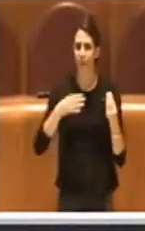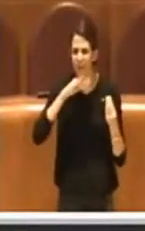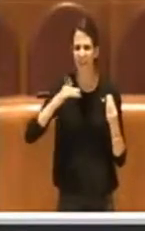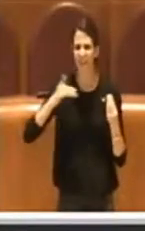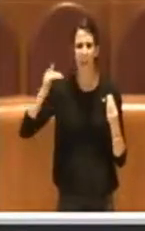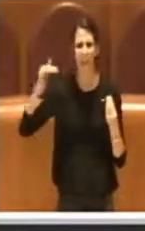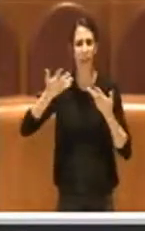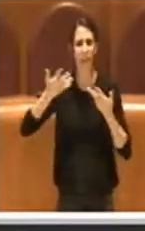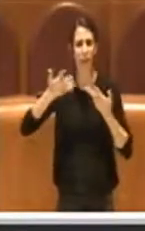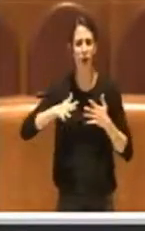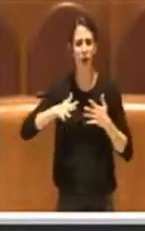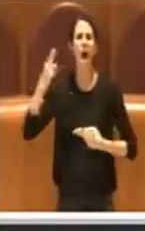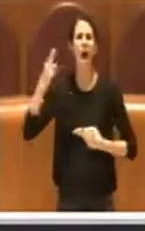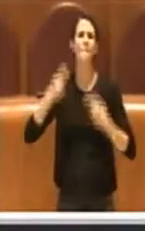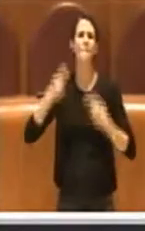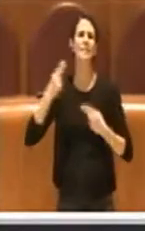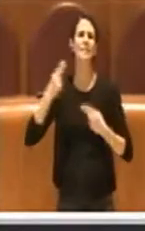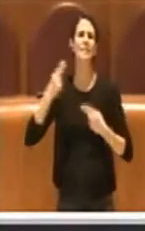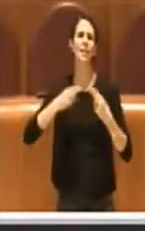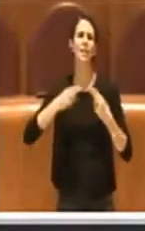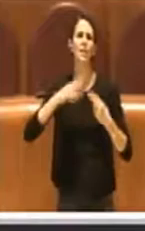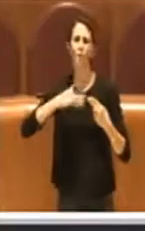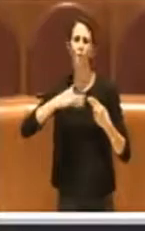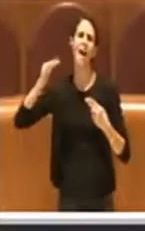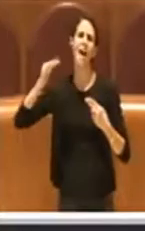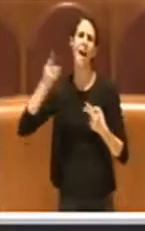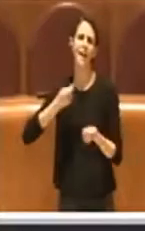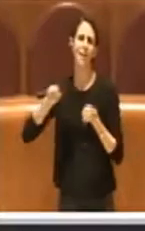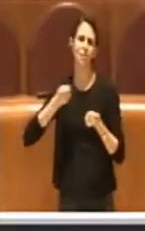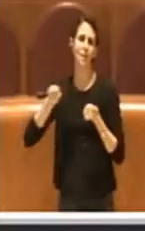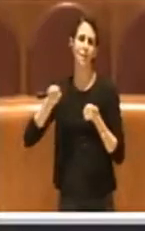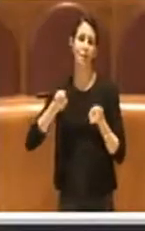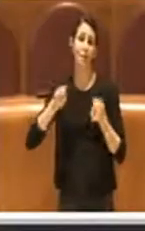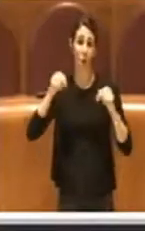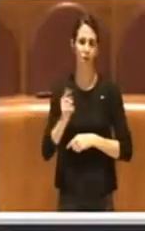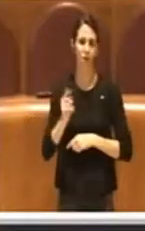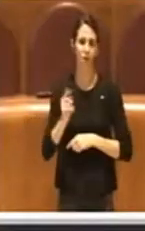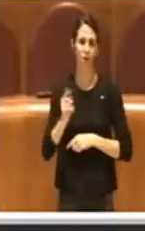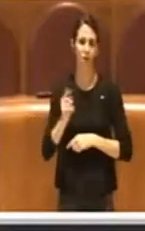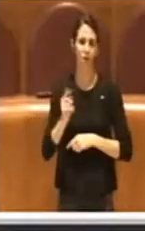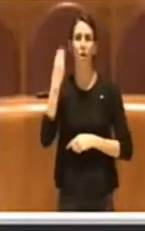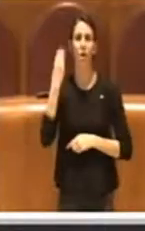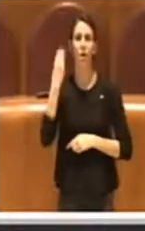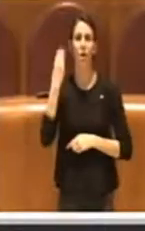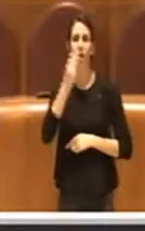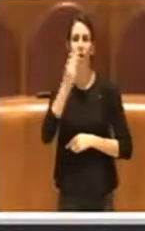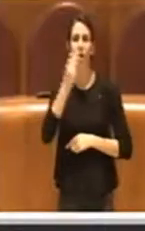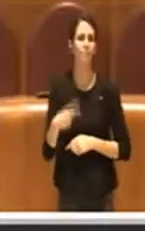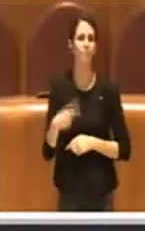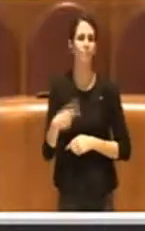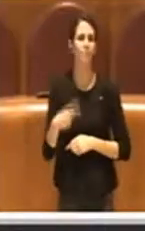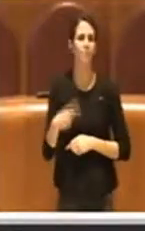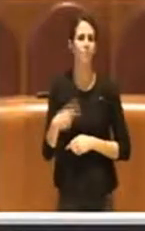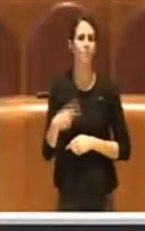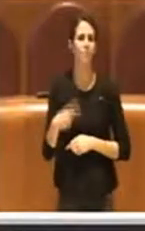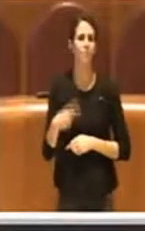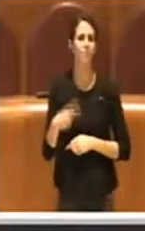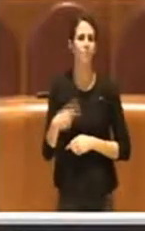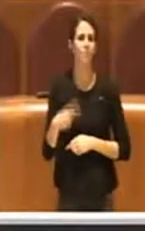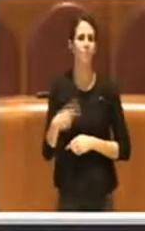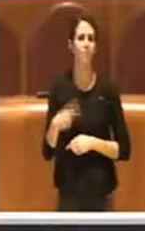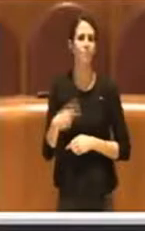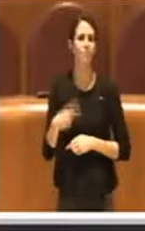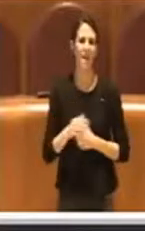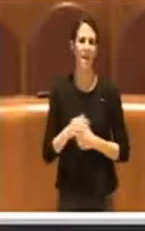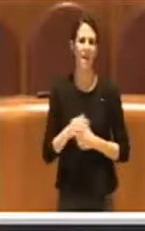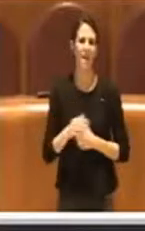hanno toccato anche altre amministrazioni prima di queste la trovo sinceramente una riflessione un pochino e una presa di posizione un pochino